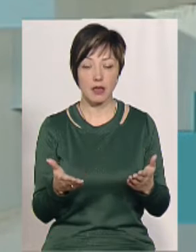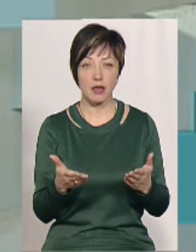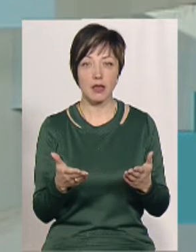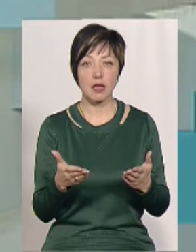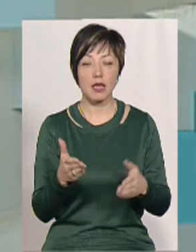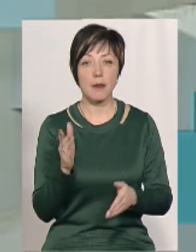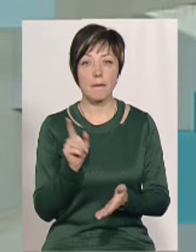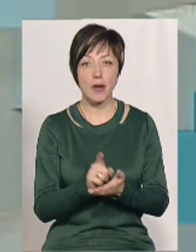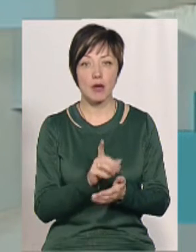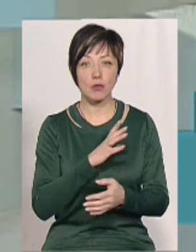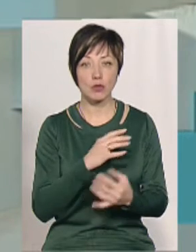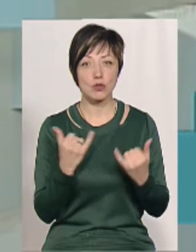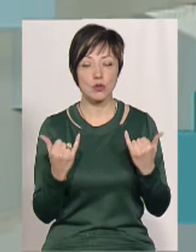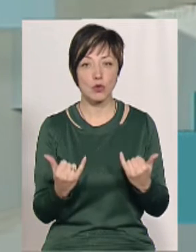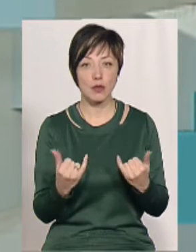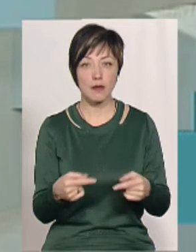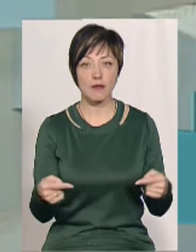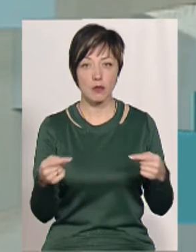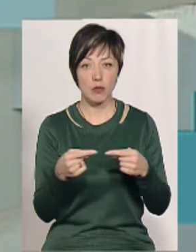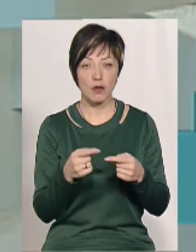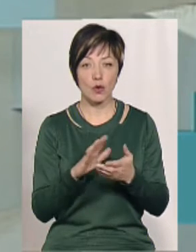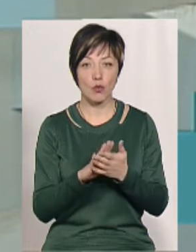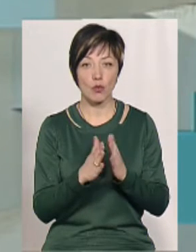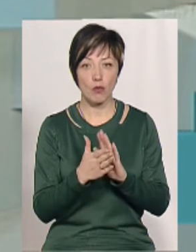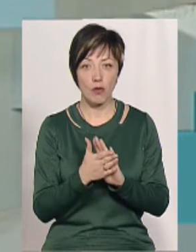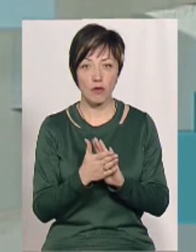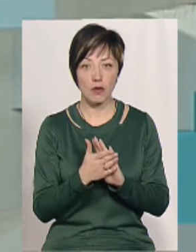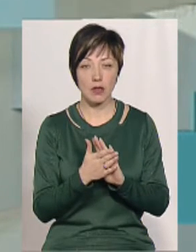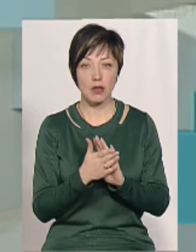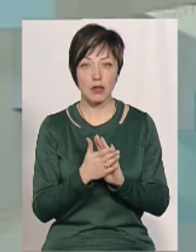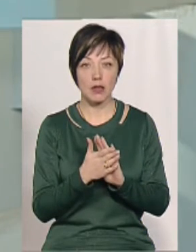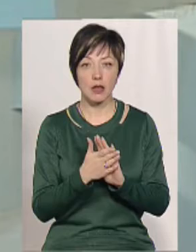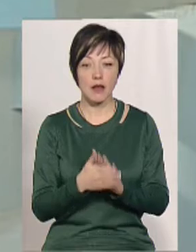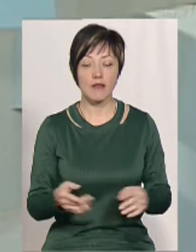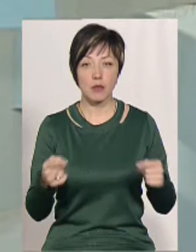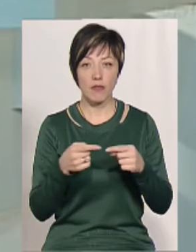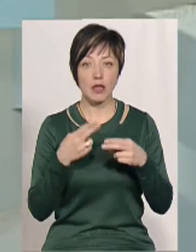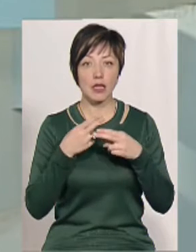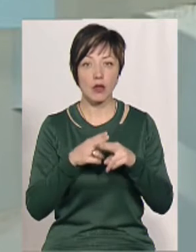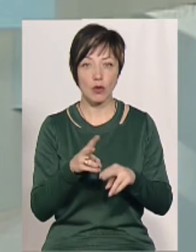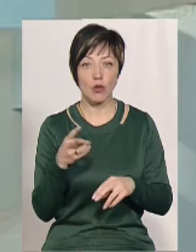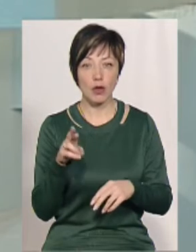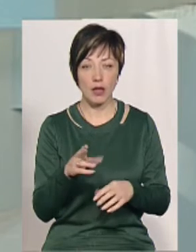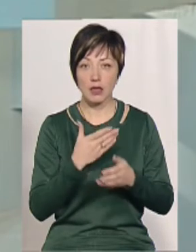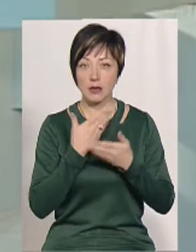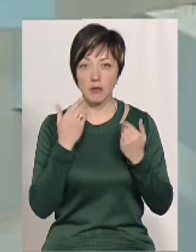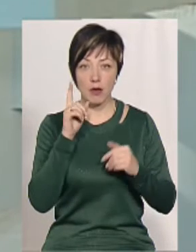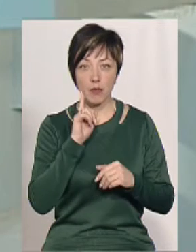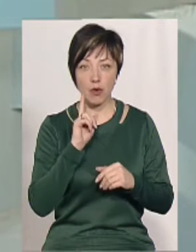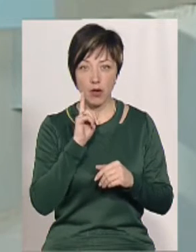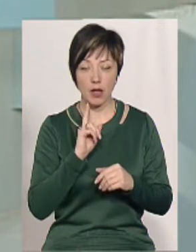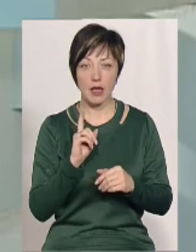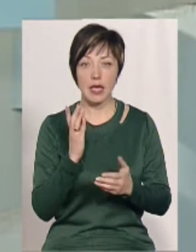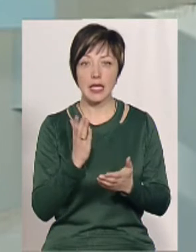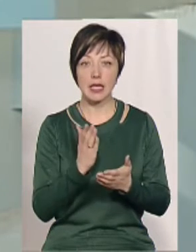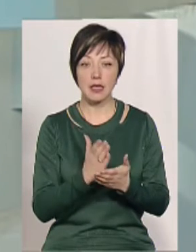і має бути сьогодні відповідні умови, відповідна, значить, якась технологія. Нема, поки ще